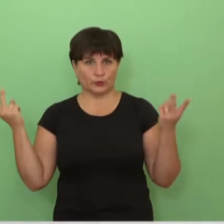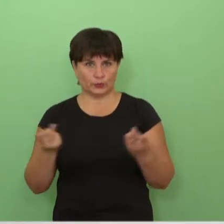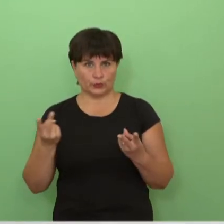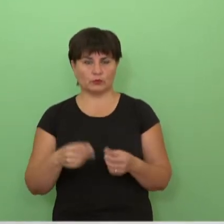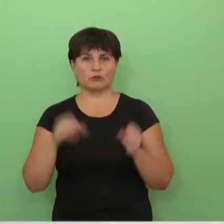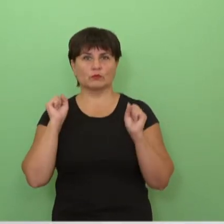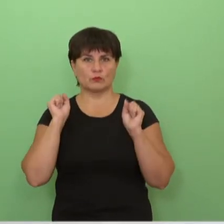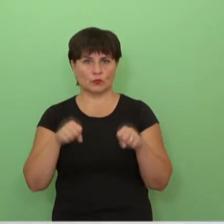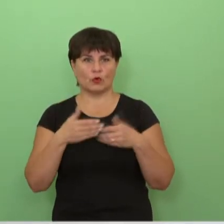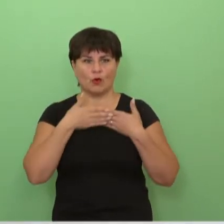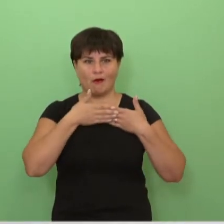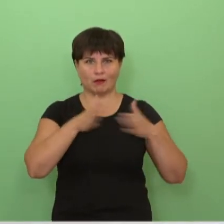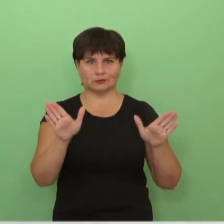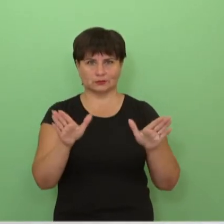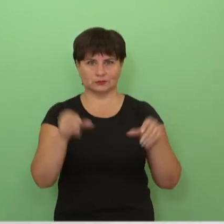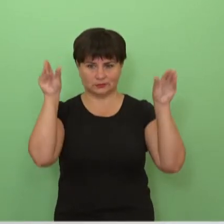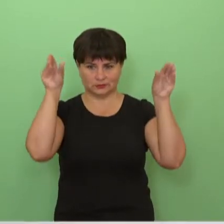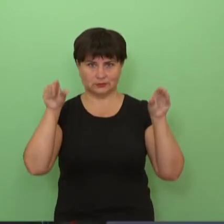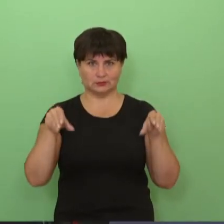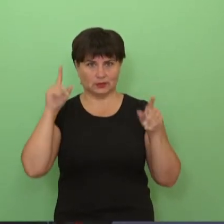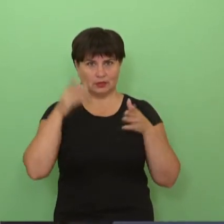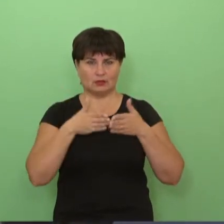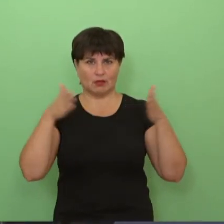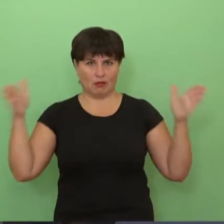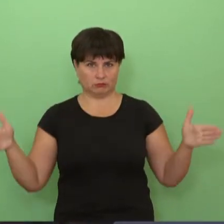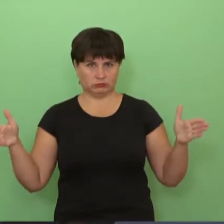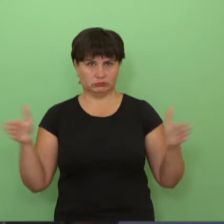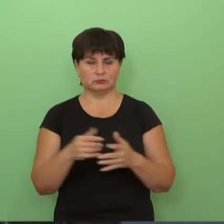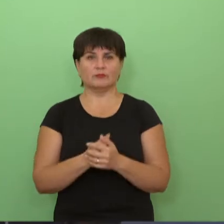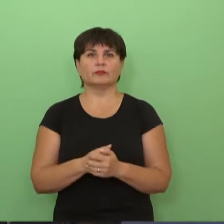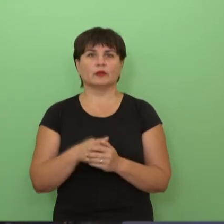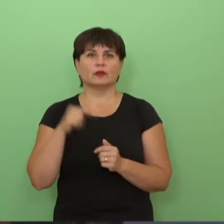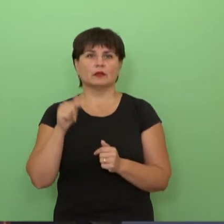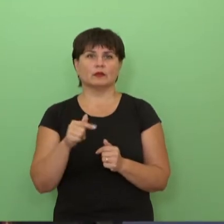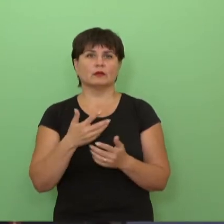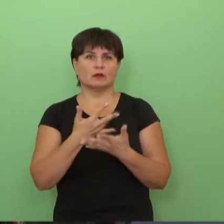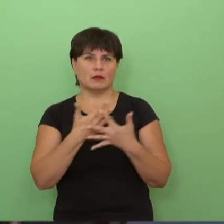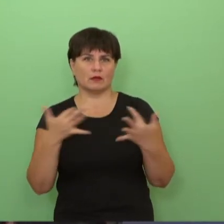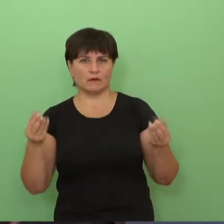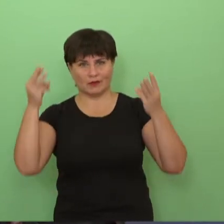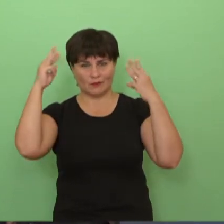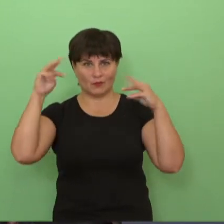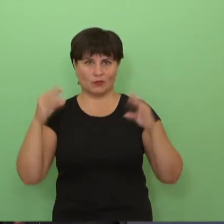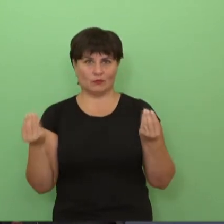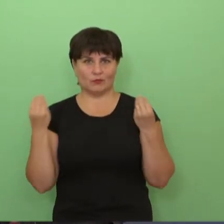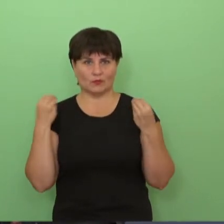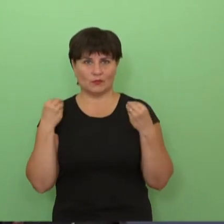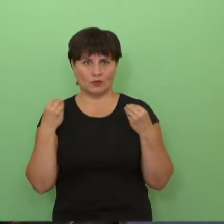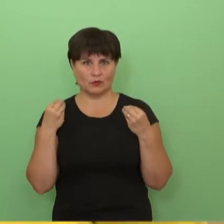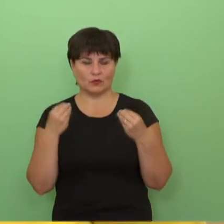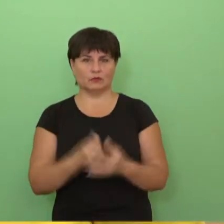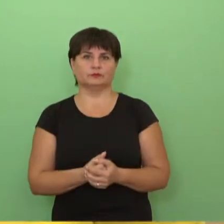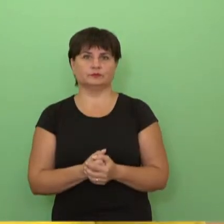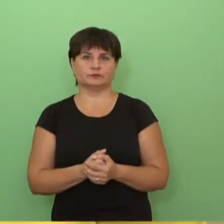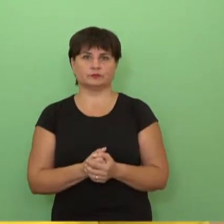planuojame sujungti anglų kalbos kabinetus ir planuojame įsidėkti naują kompiuterinę